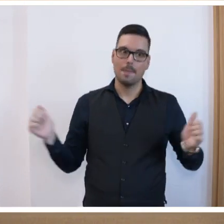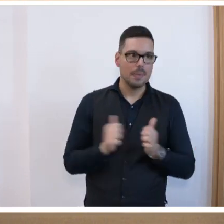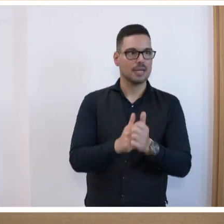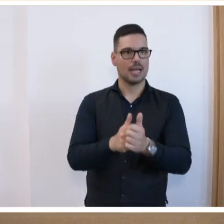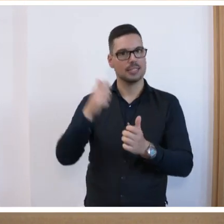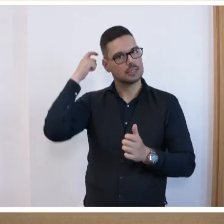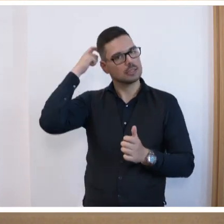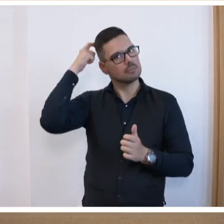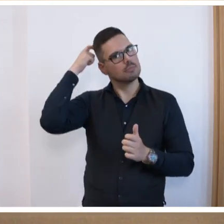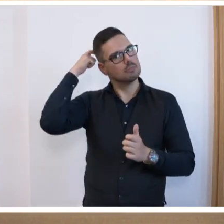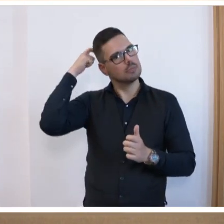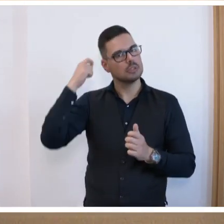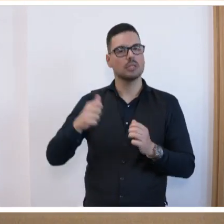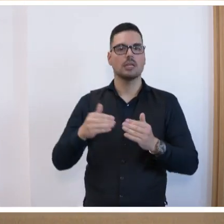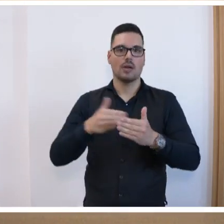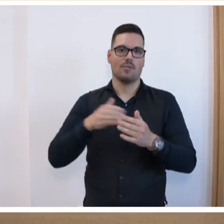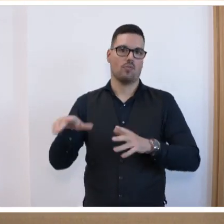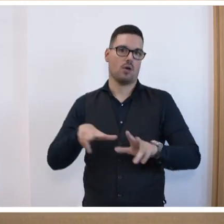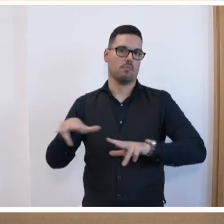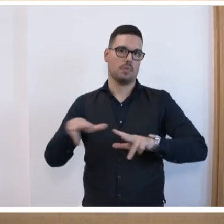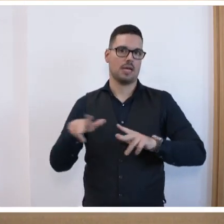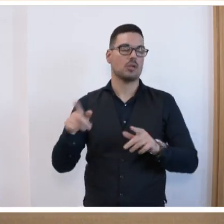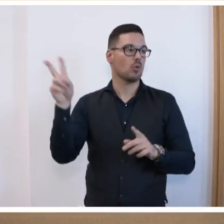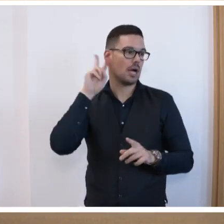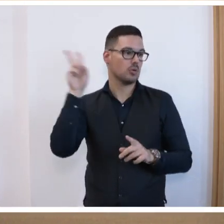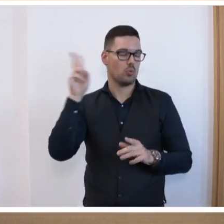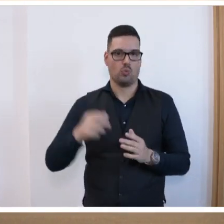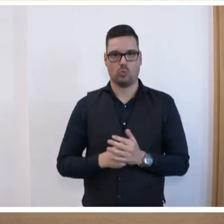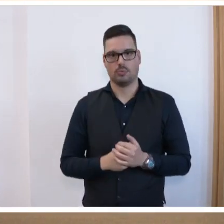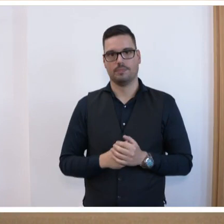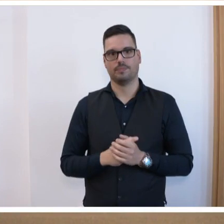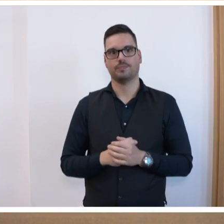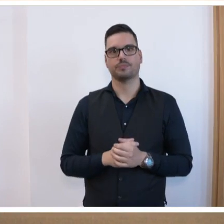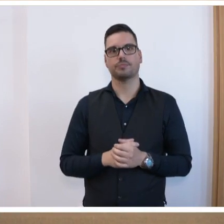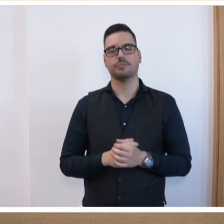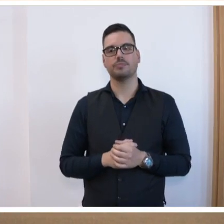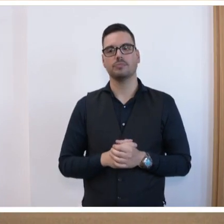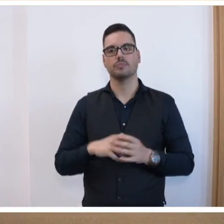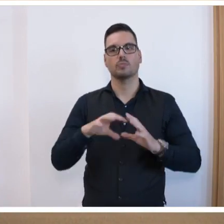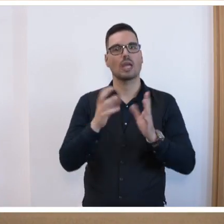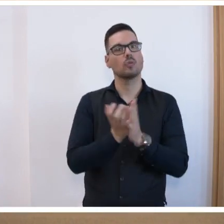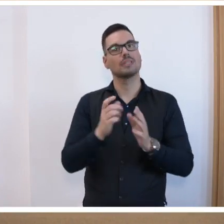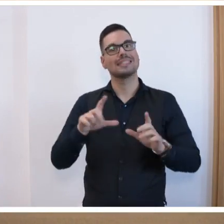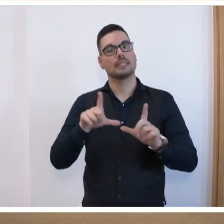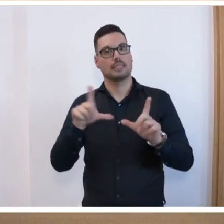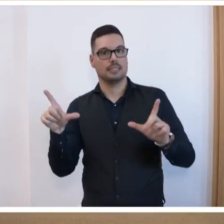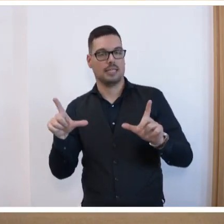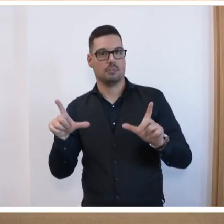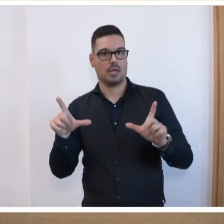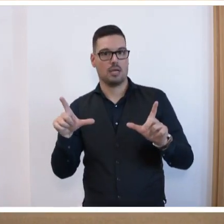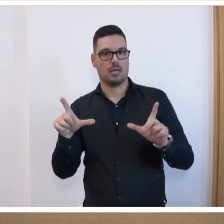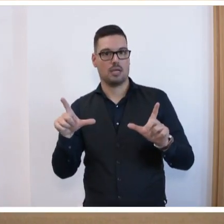in der Vorbereitung wie auch in der zweitägigen Anhörung. Auch das Thema Long Covid wurde